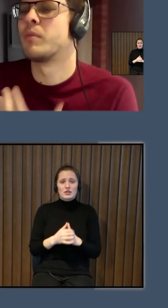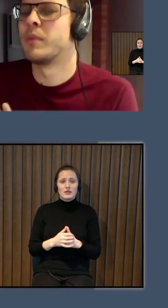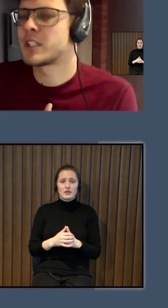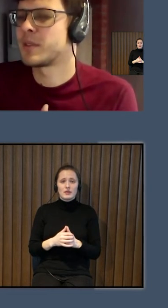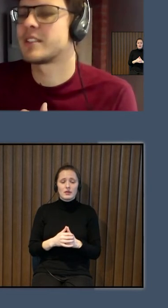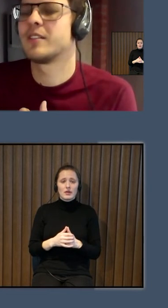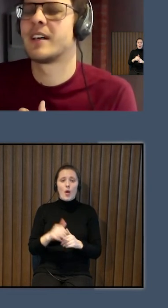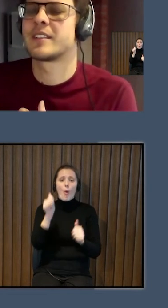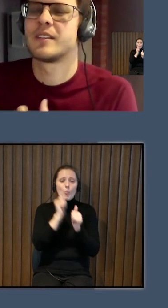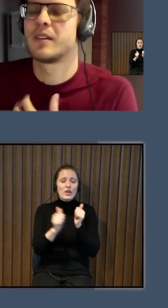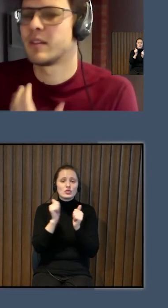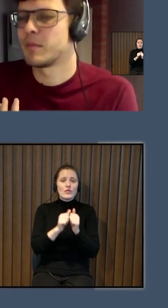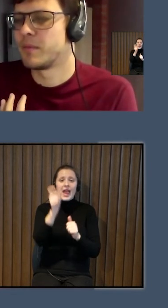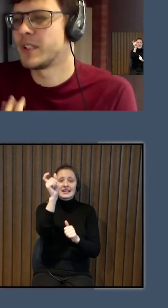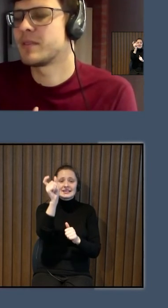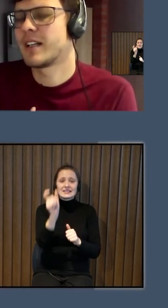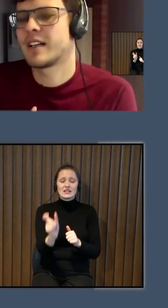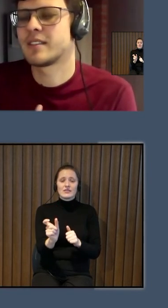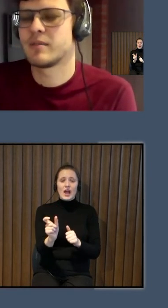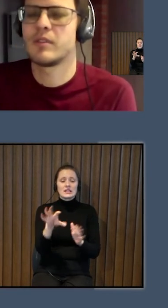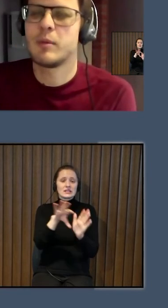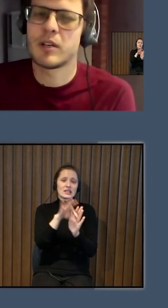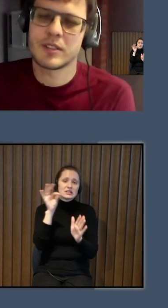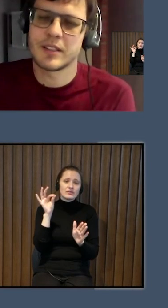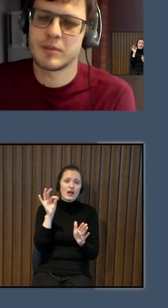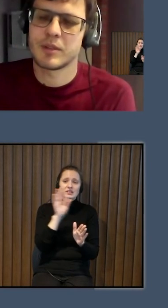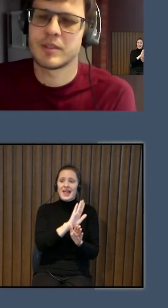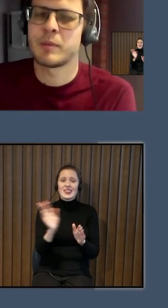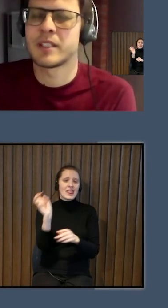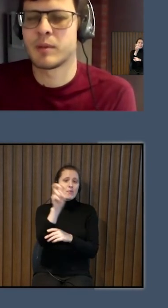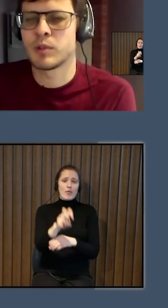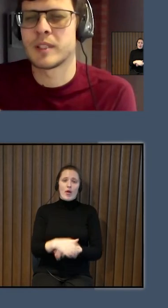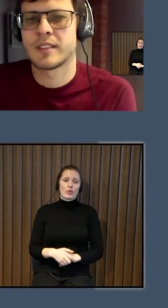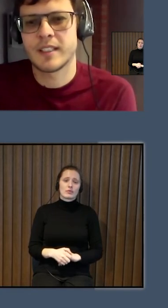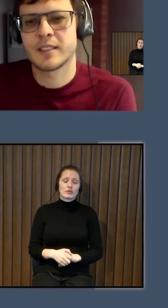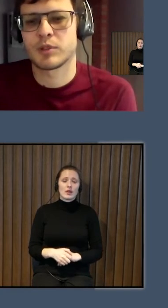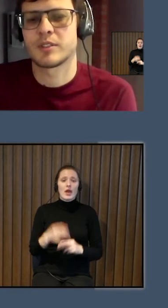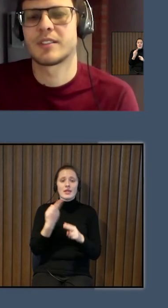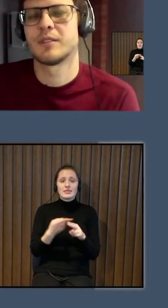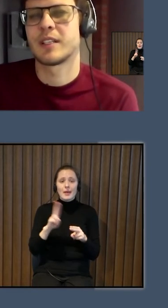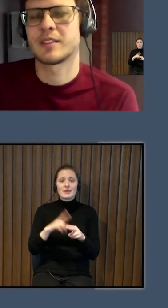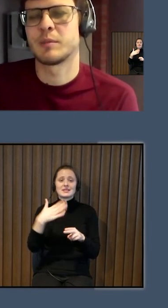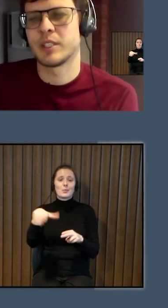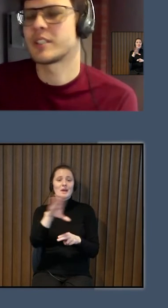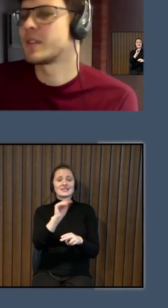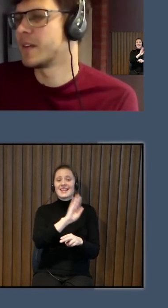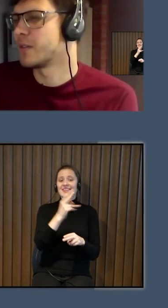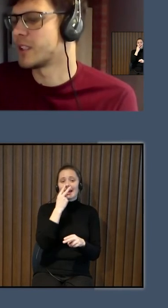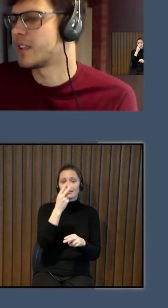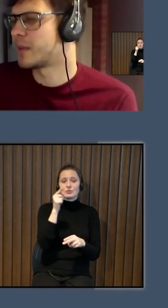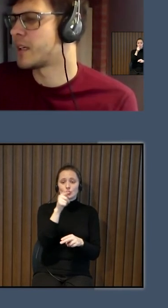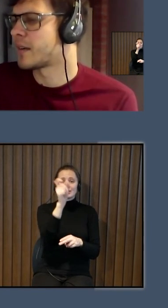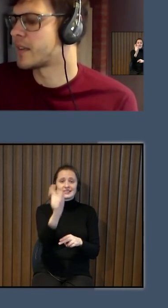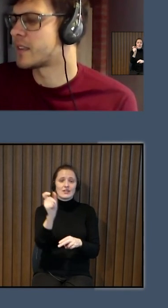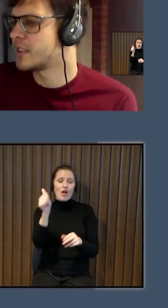bieži vien cilvēks izvēlāks nebraukt nekur. Tāpēc varbūt mēs neredzam šos cilvēks tik bieži